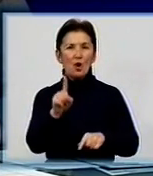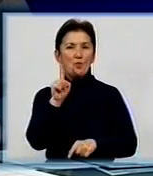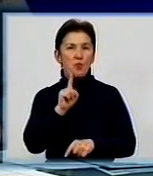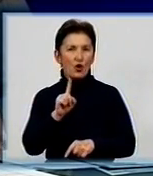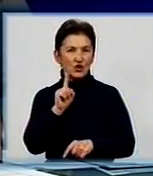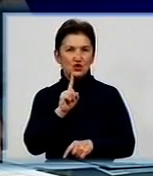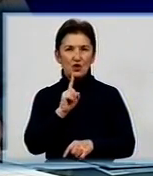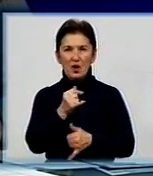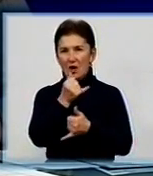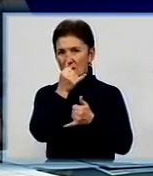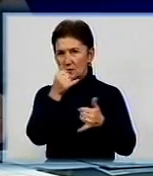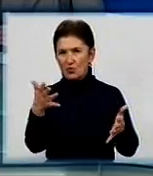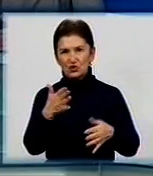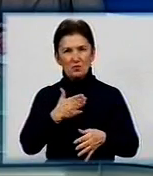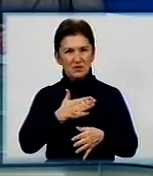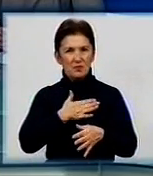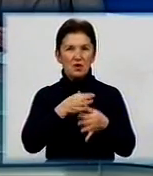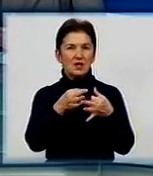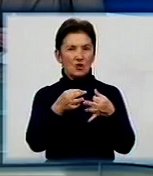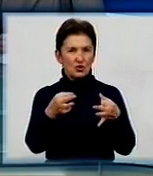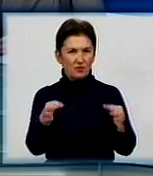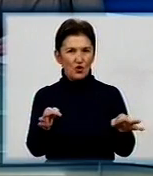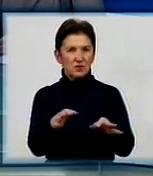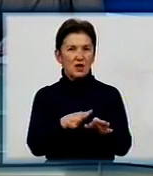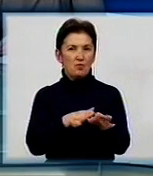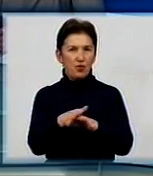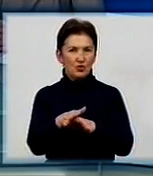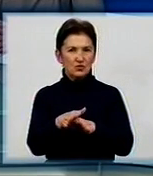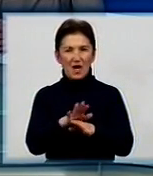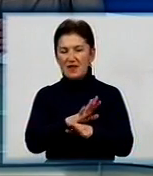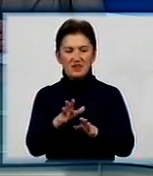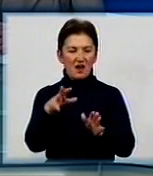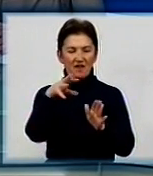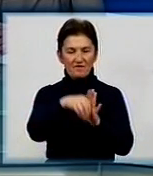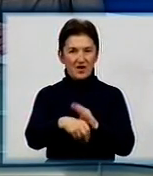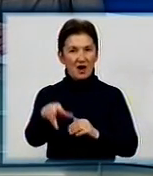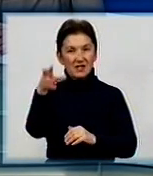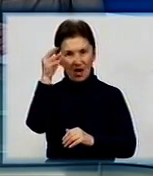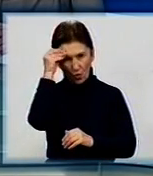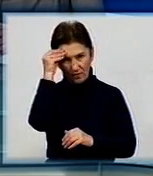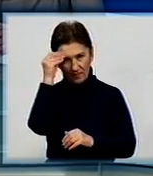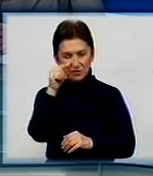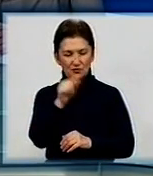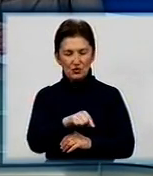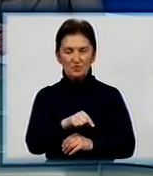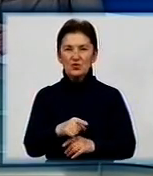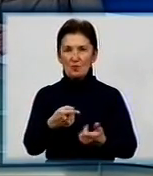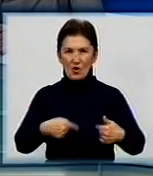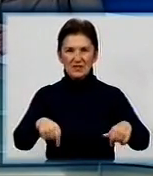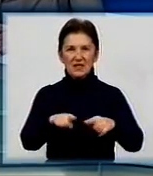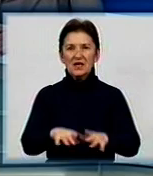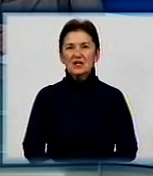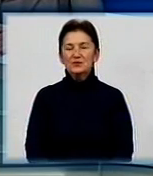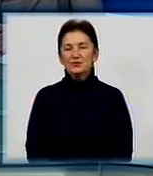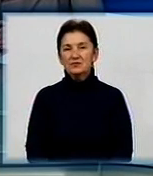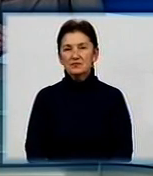ми не можемо собі дозволити повністю не враховувати ту продукцію, яка виробляється в цьому секторі. Я обичаюся, у